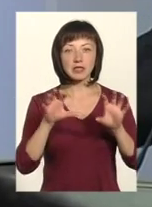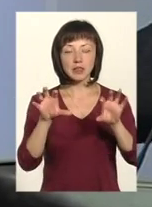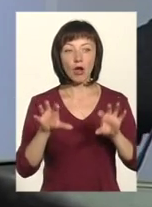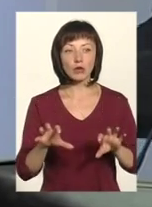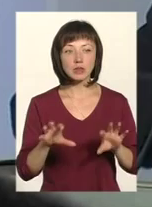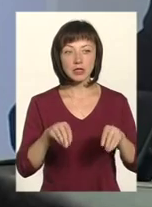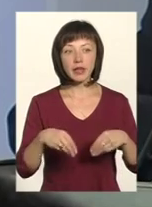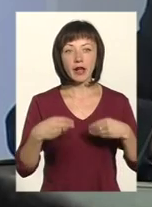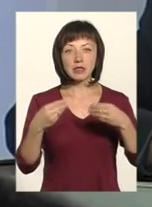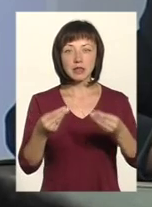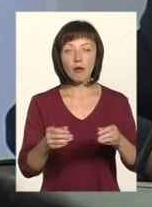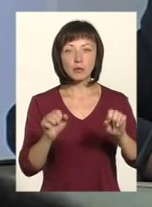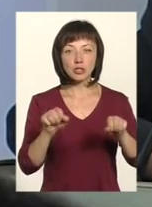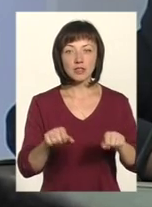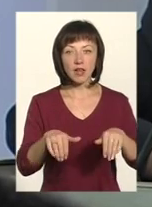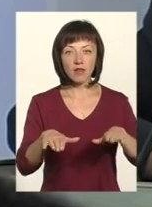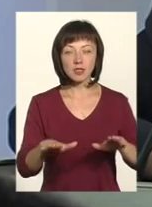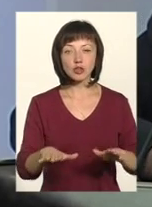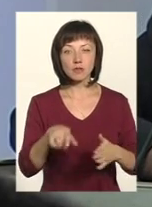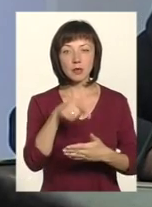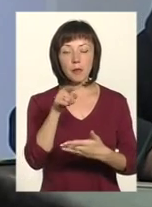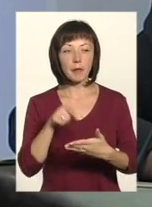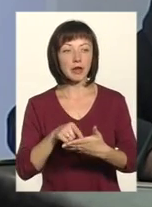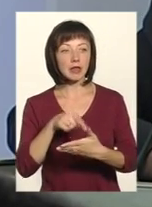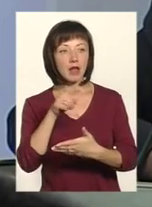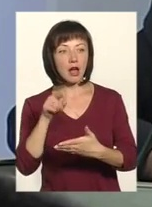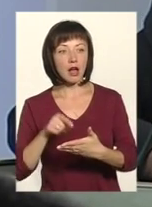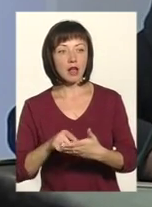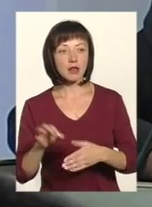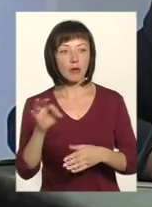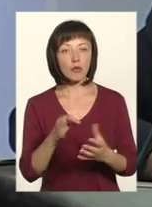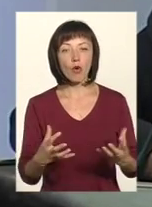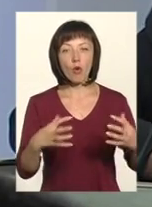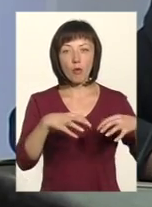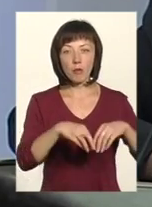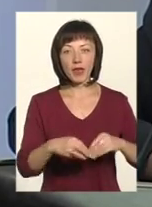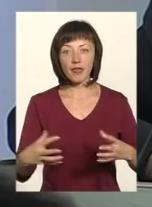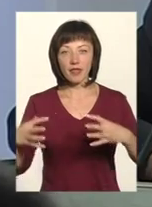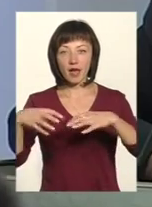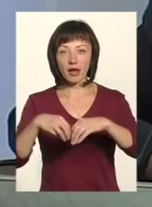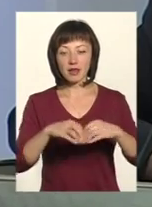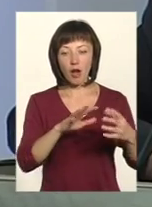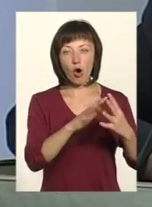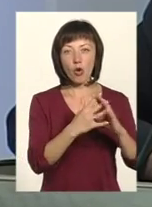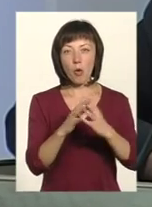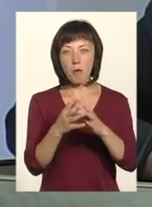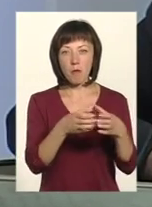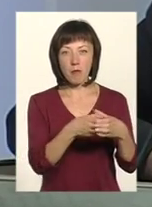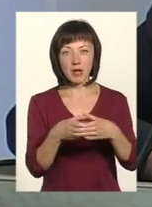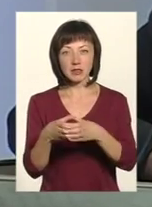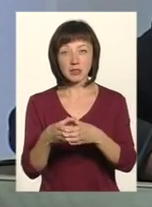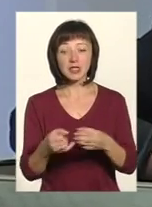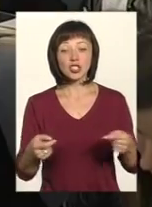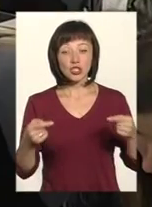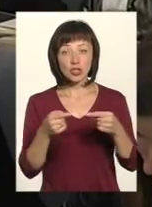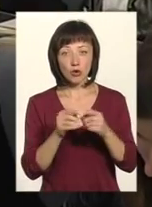надав можливість вирішувати питання про об'єднання громад. Навіть взагалі цей закон абсолютно чітко розставив